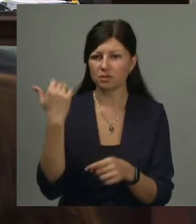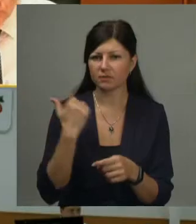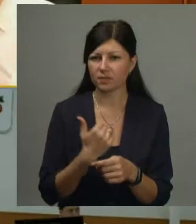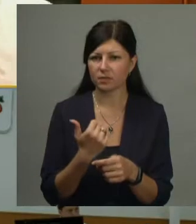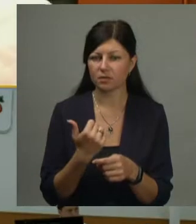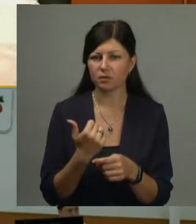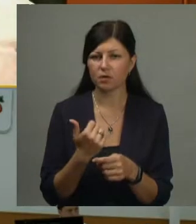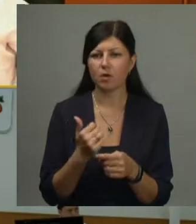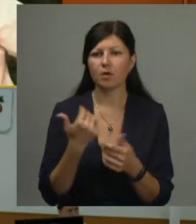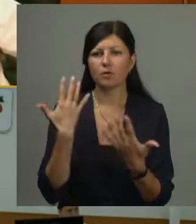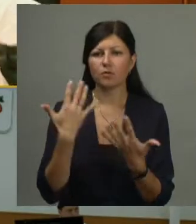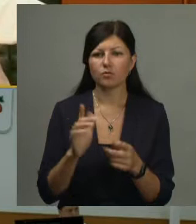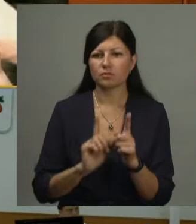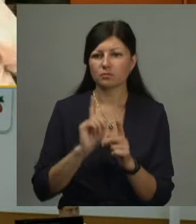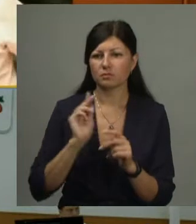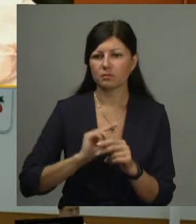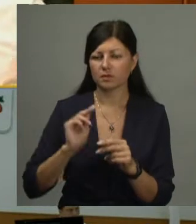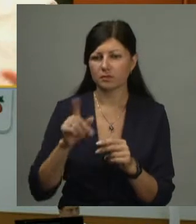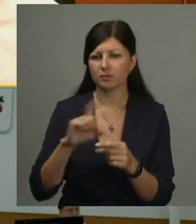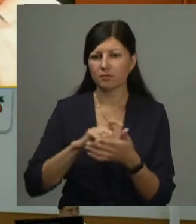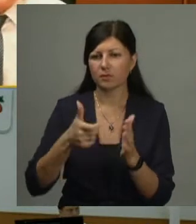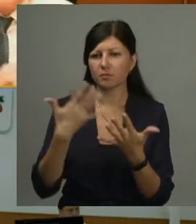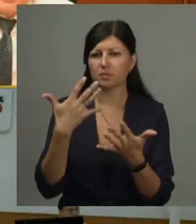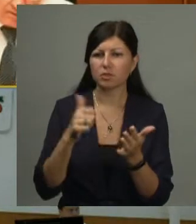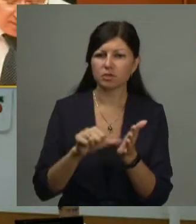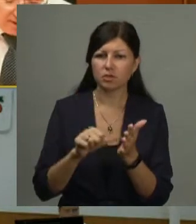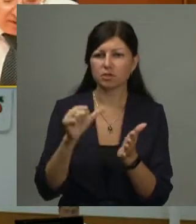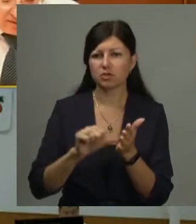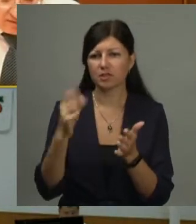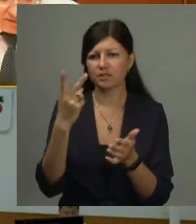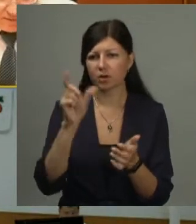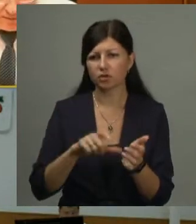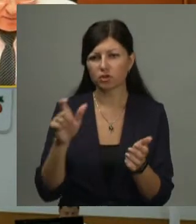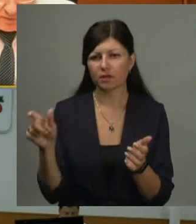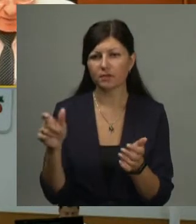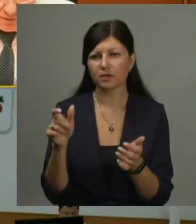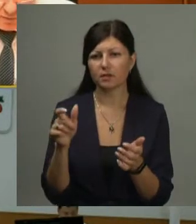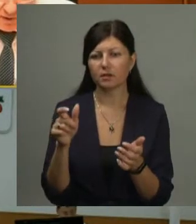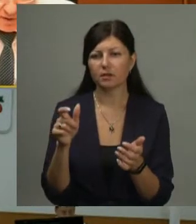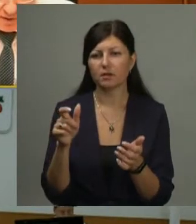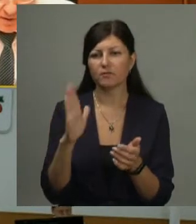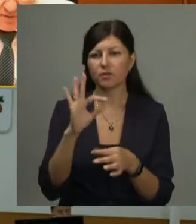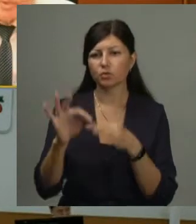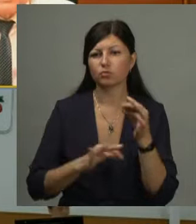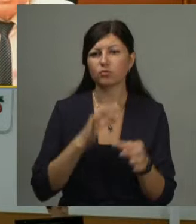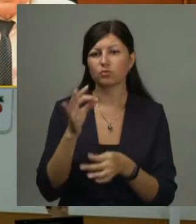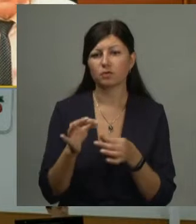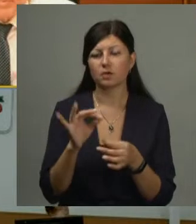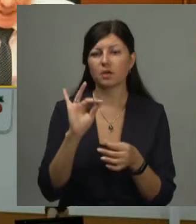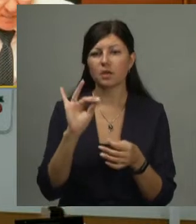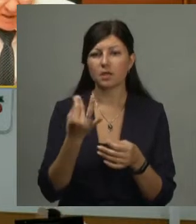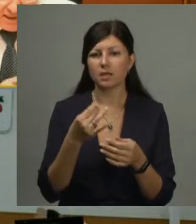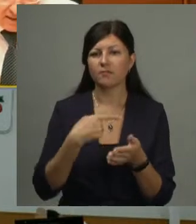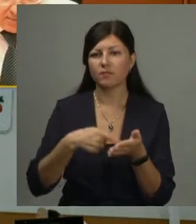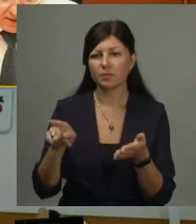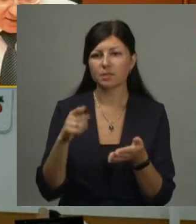Поступление в стационар 56-62 человека в сутки и выписка 35